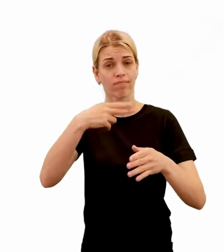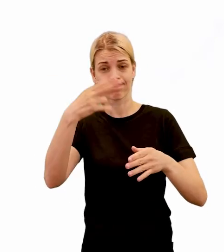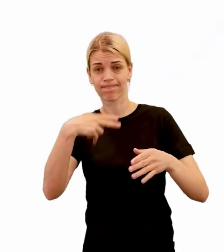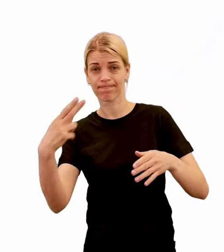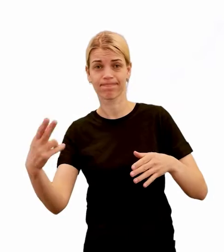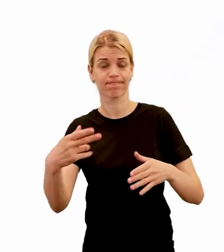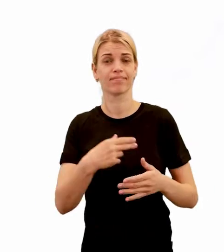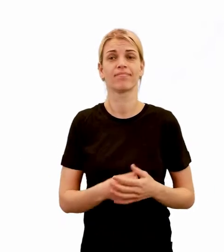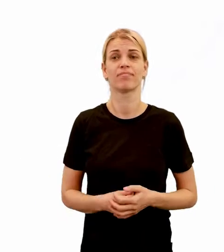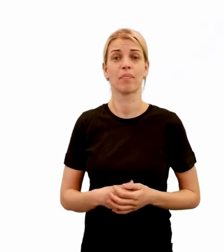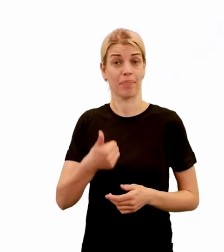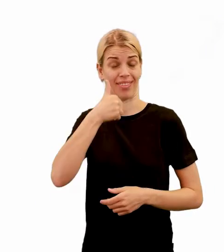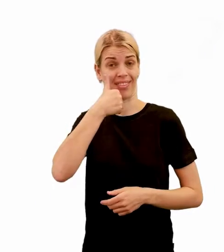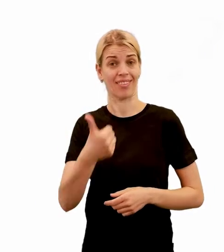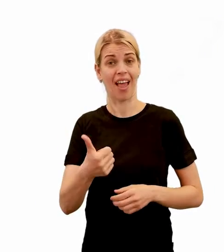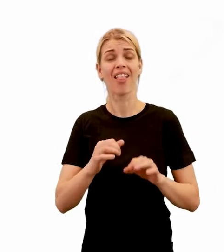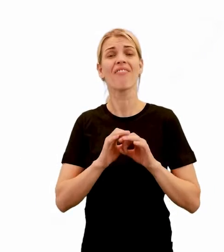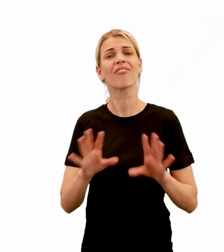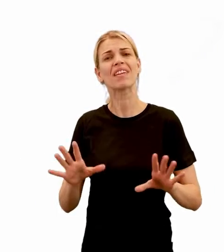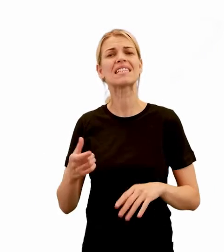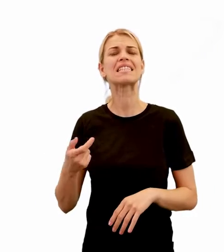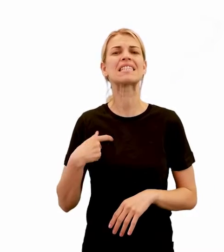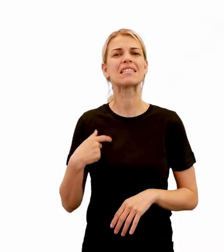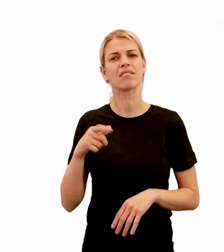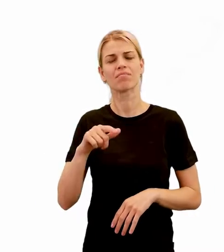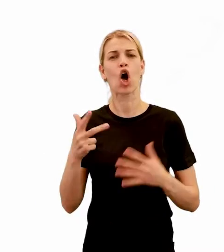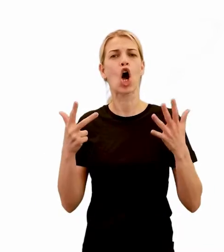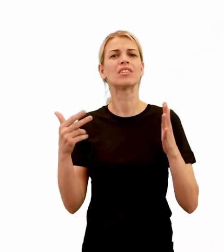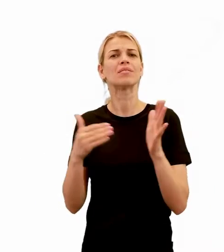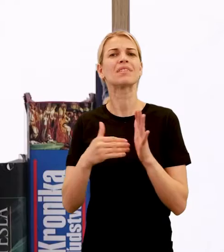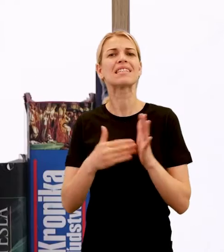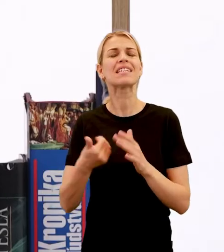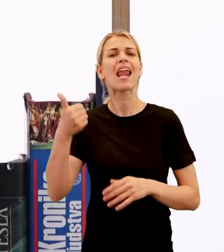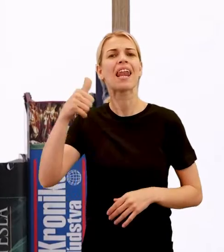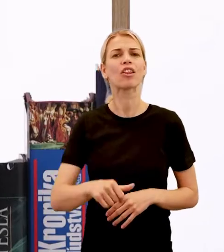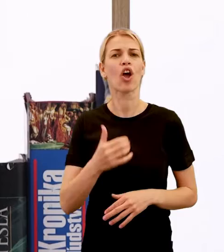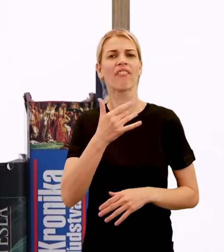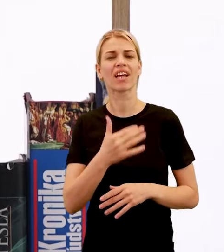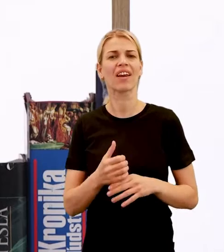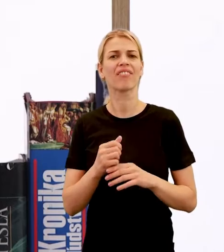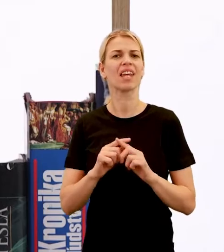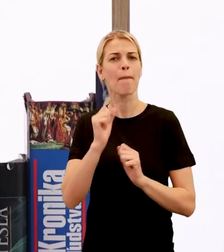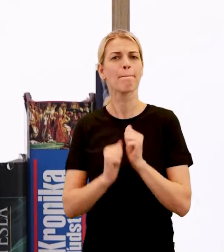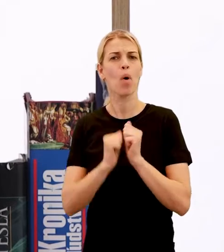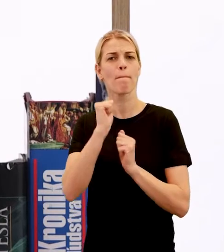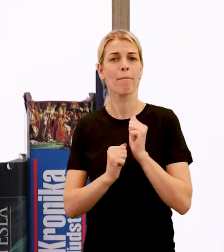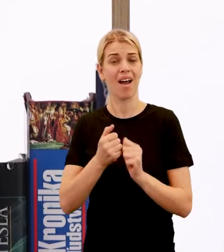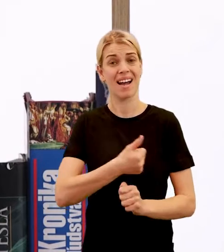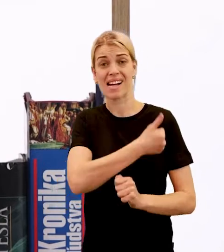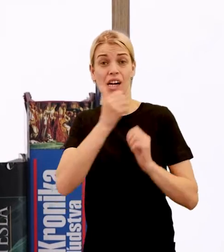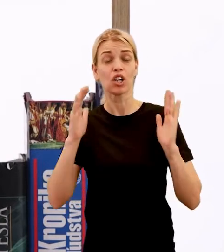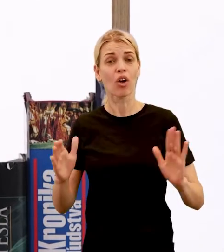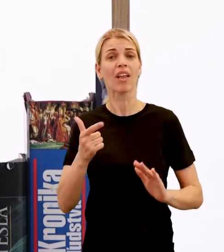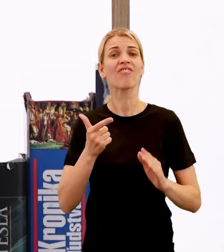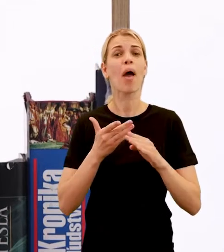jeden deň totiž srdce prepumpuje asi 8 tisíc litrov krvi a za jeden rok sú to 2 milióny